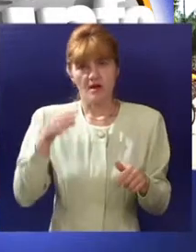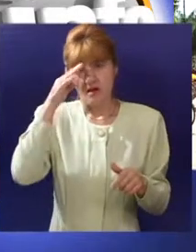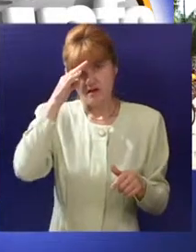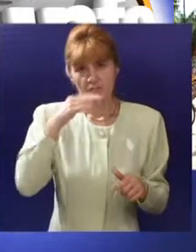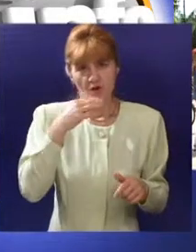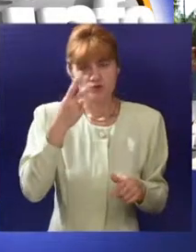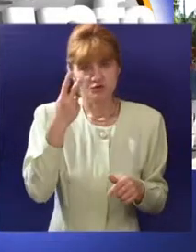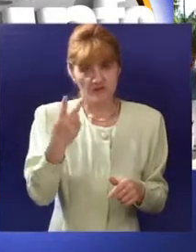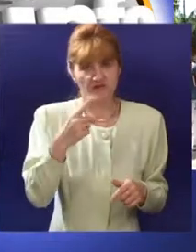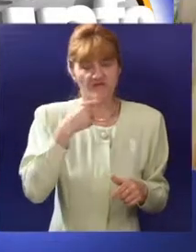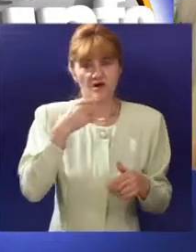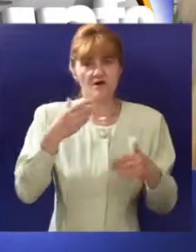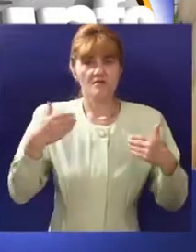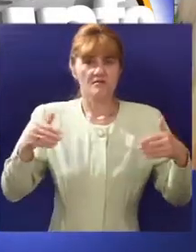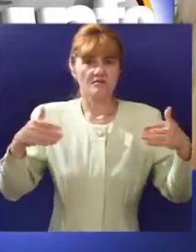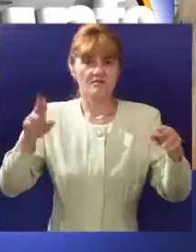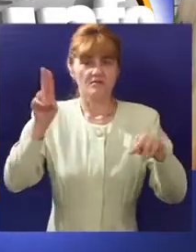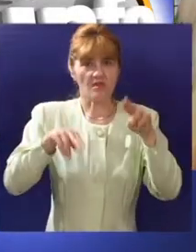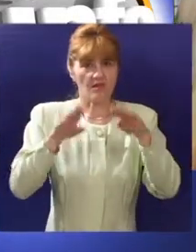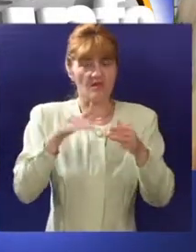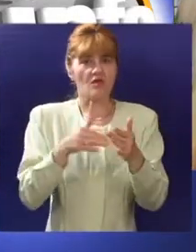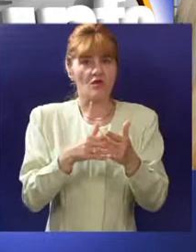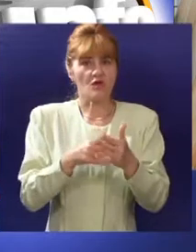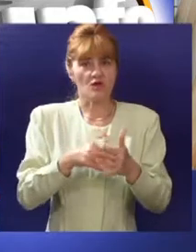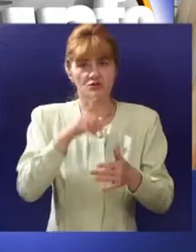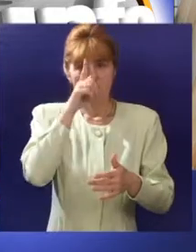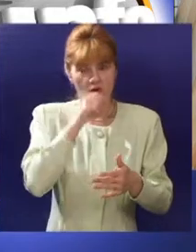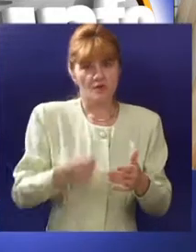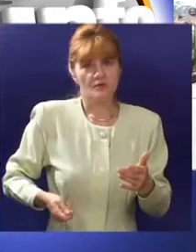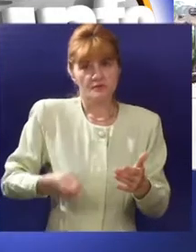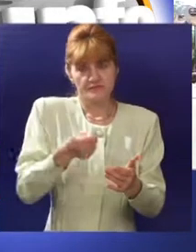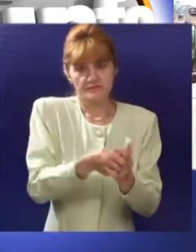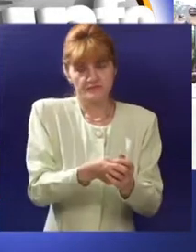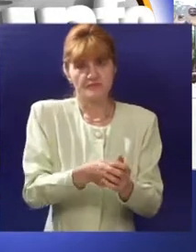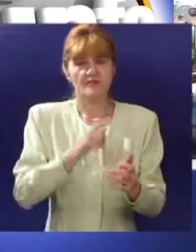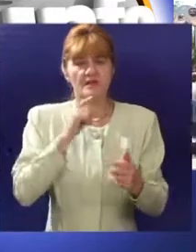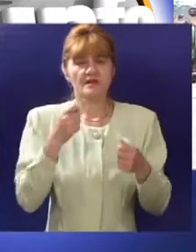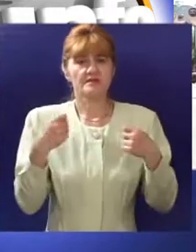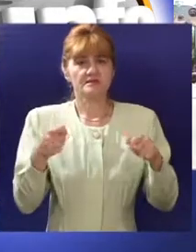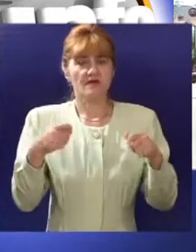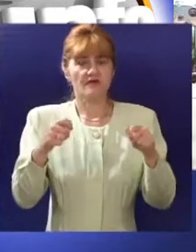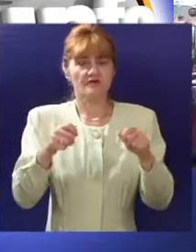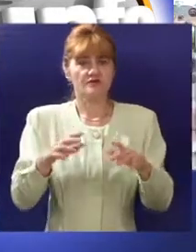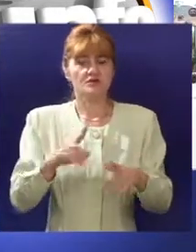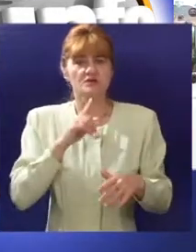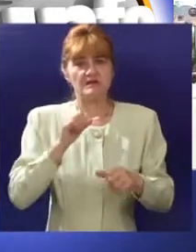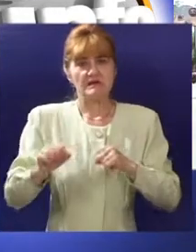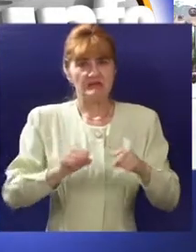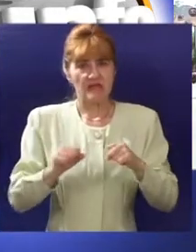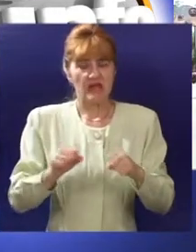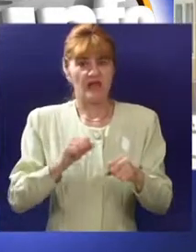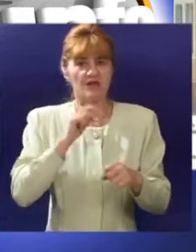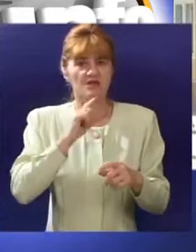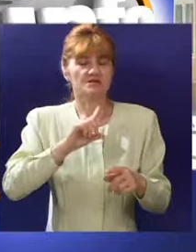Pošte 2 kao i na obnovi fasade na Pošti 1 učestvovala je Lokalna samouprava odnosno Zavoza zaštitu spomenika Direkcija za